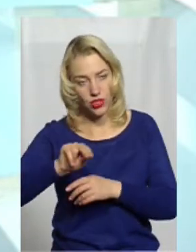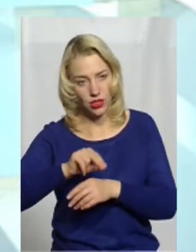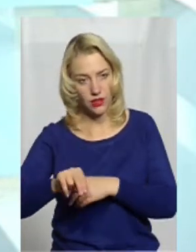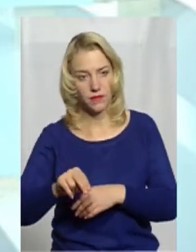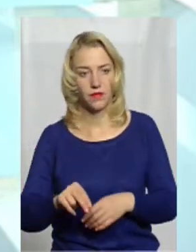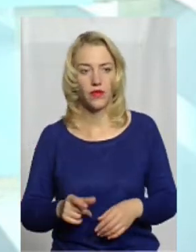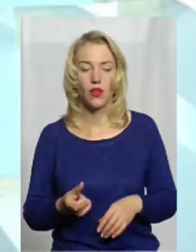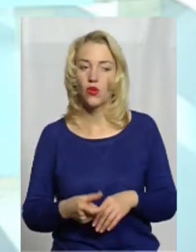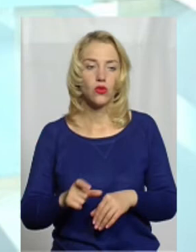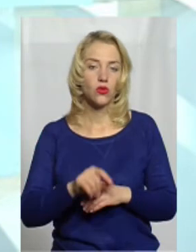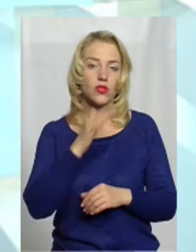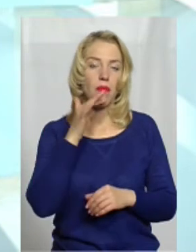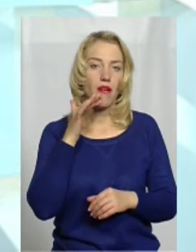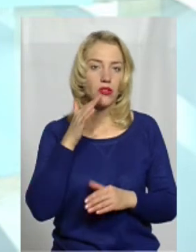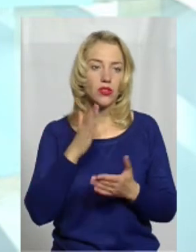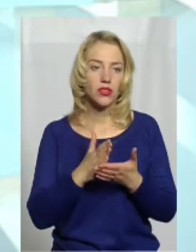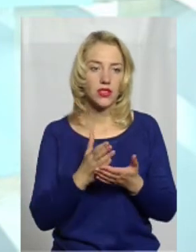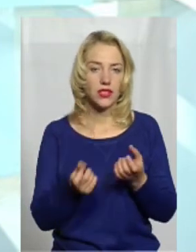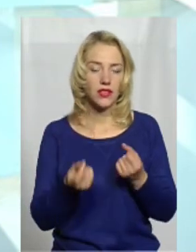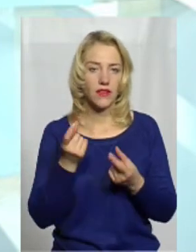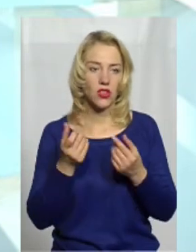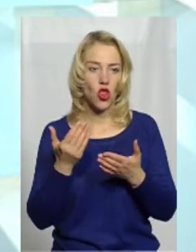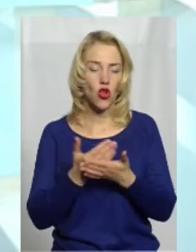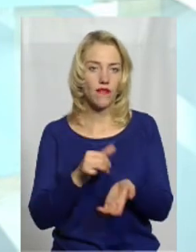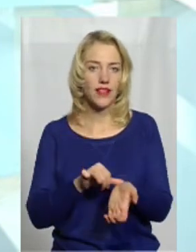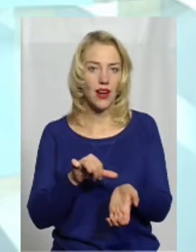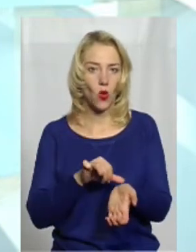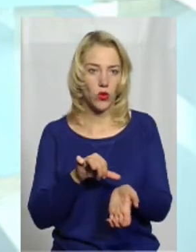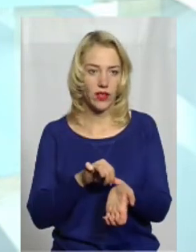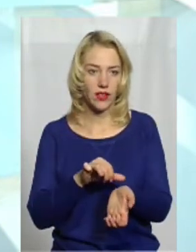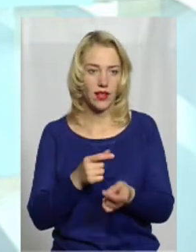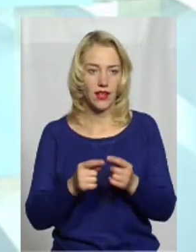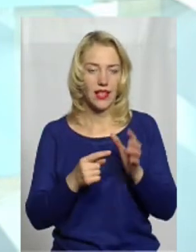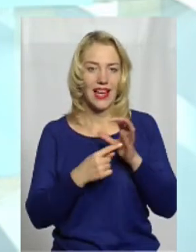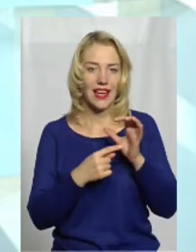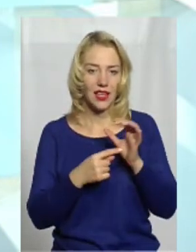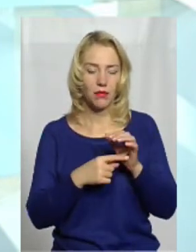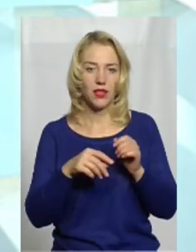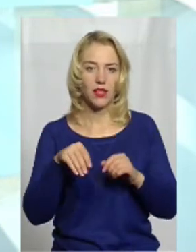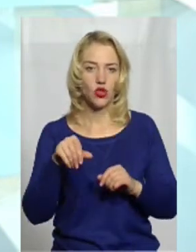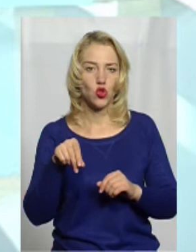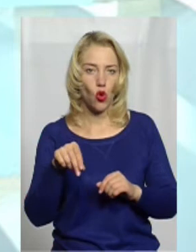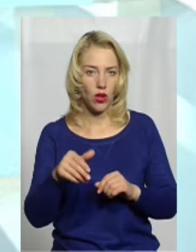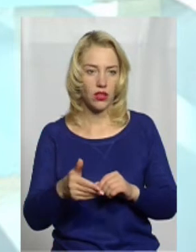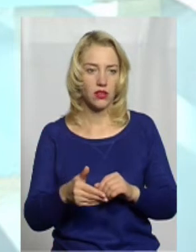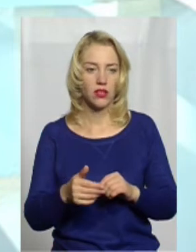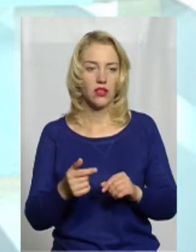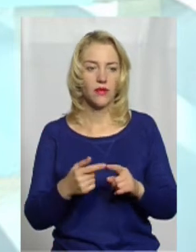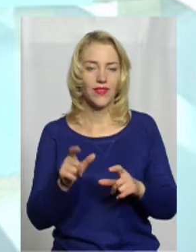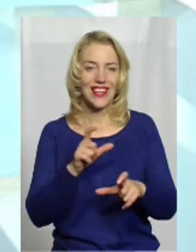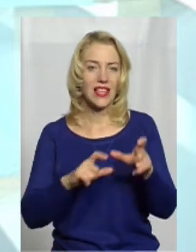Дуже багато зараз з'явилося нових наркотиків. Це гриби, це солі, це